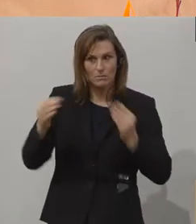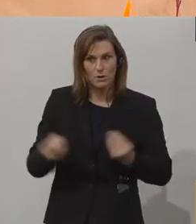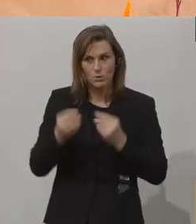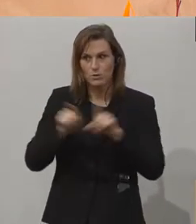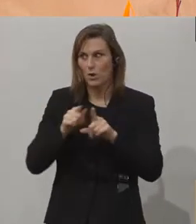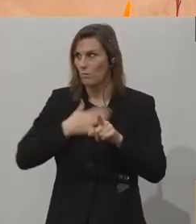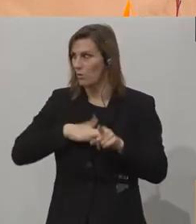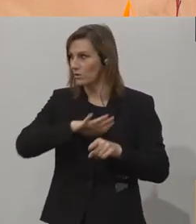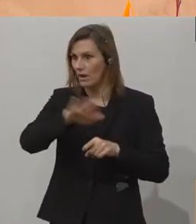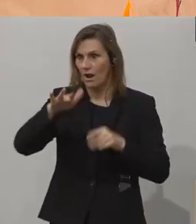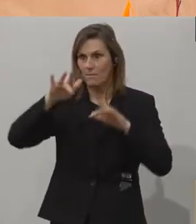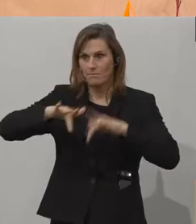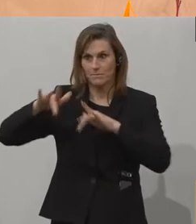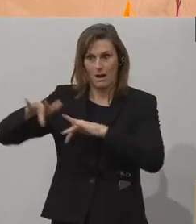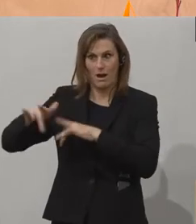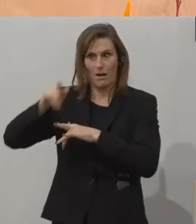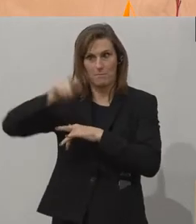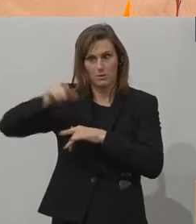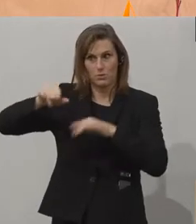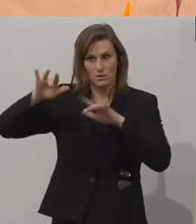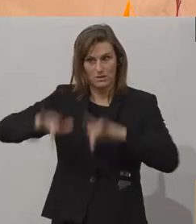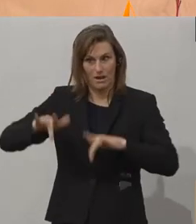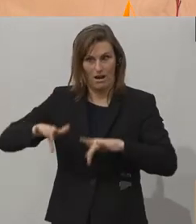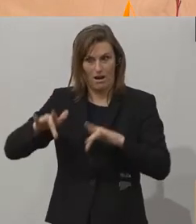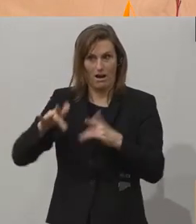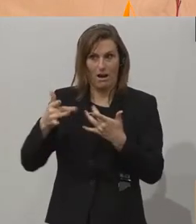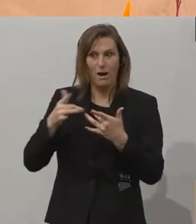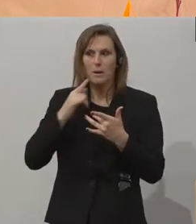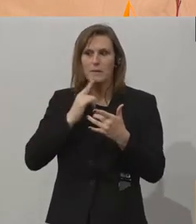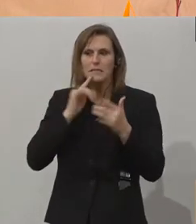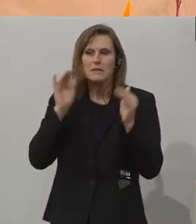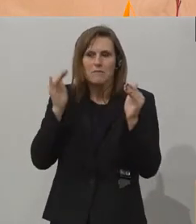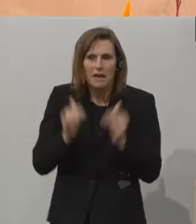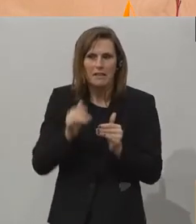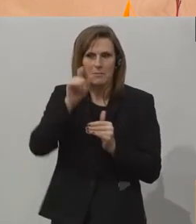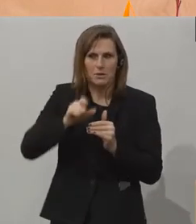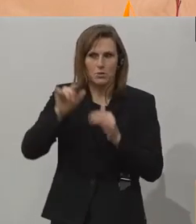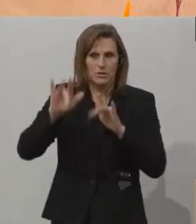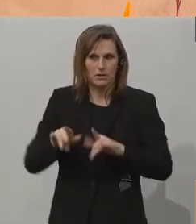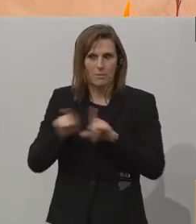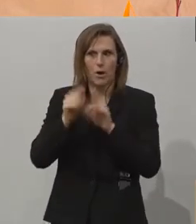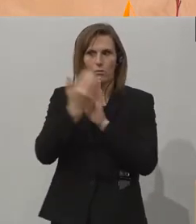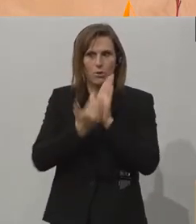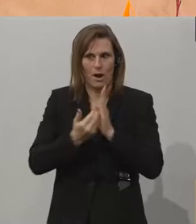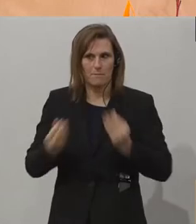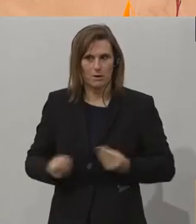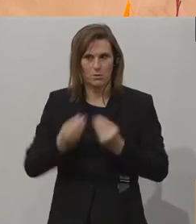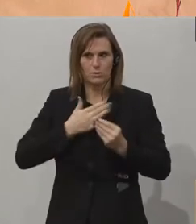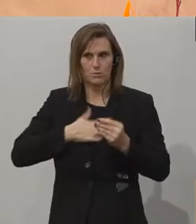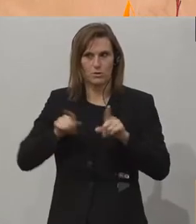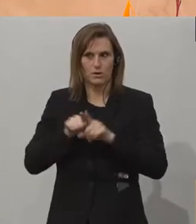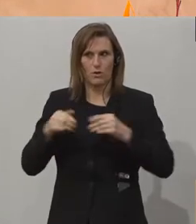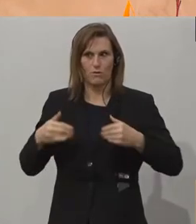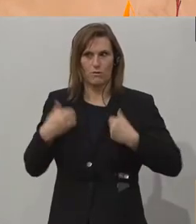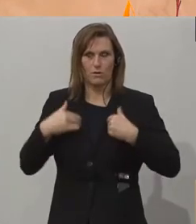alle Beitragenden, die hier im Parlament in limitierter Anzahl sozusagen zum Programm beitragen, begrüßen und da freuen wir uns auch, dass